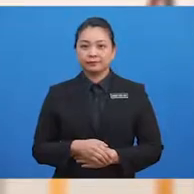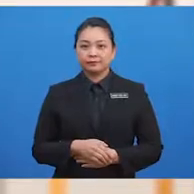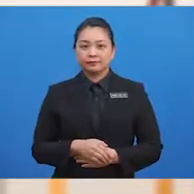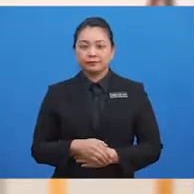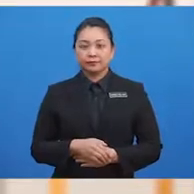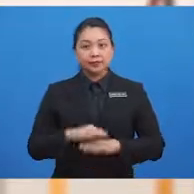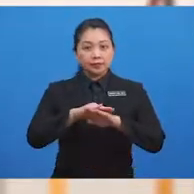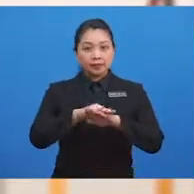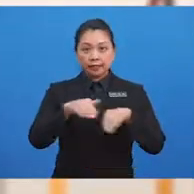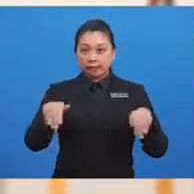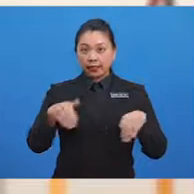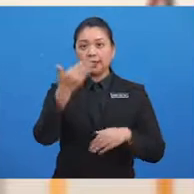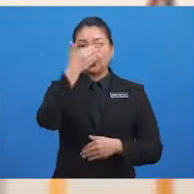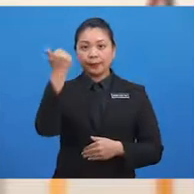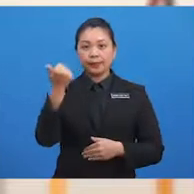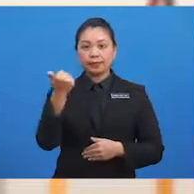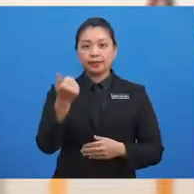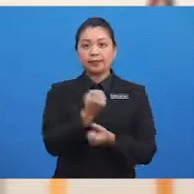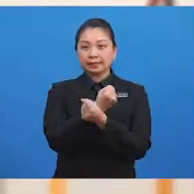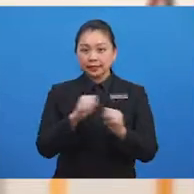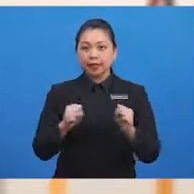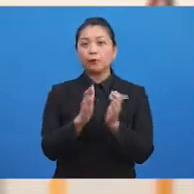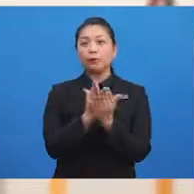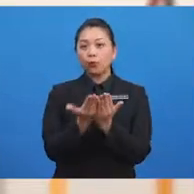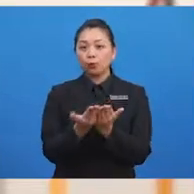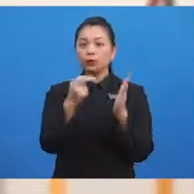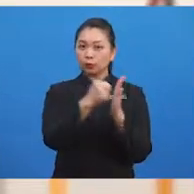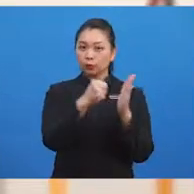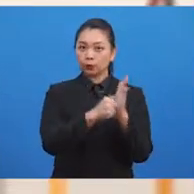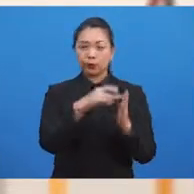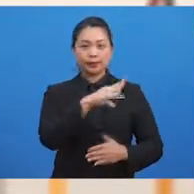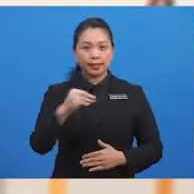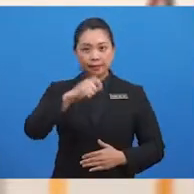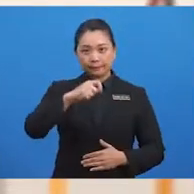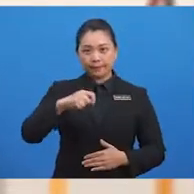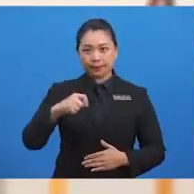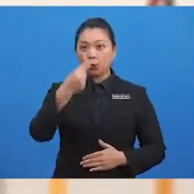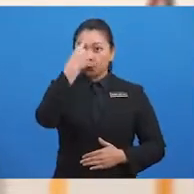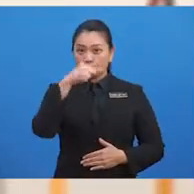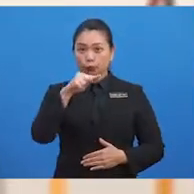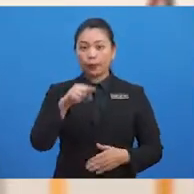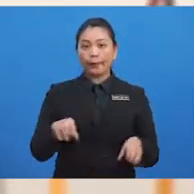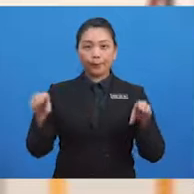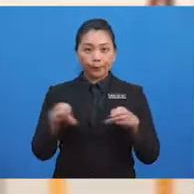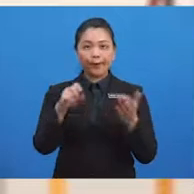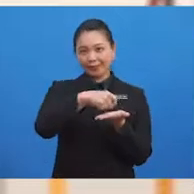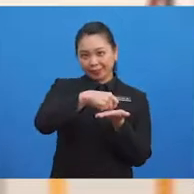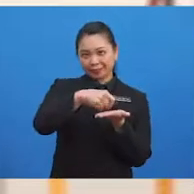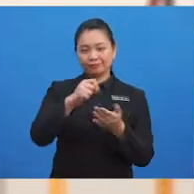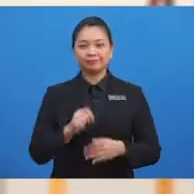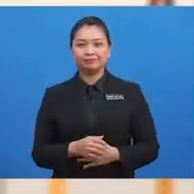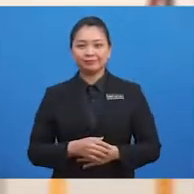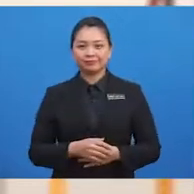Jangan lupa, sediakan buku nota dan pensel untuk membuat catatan.